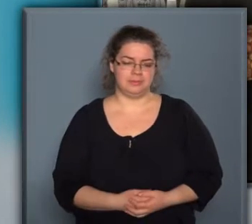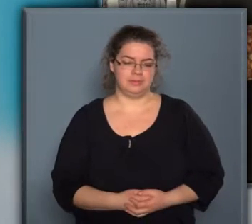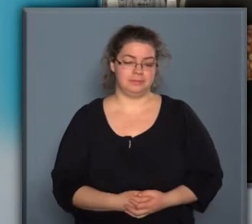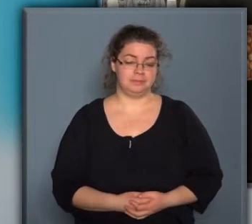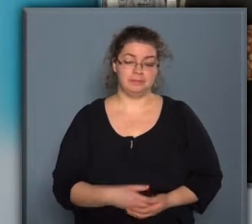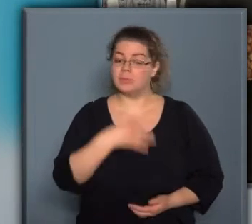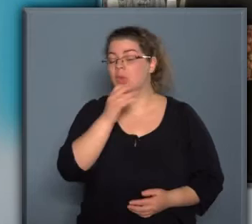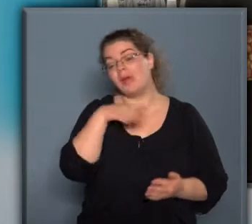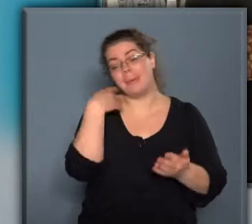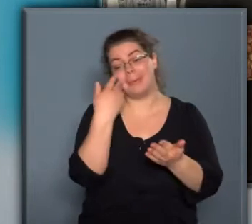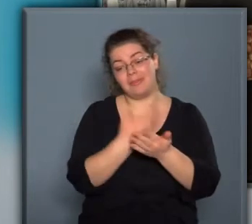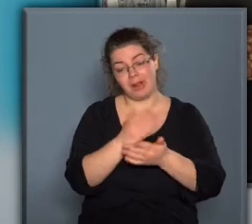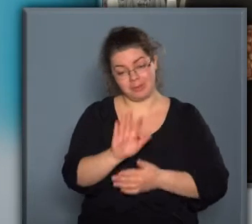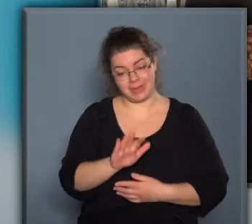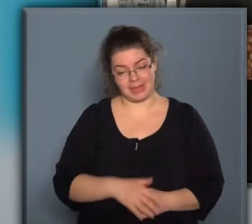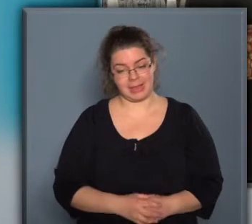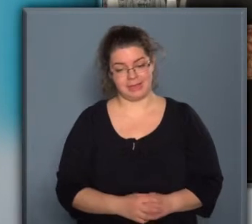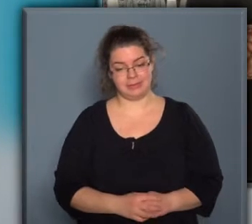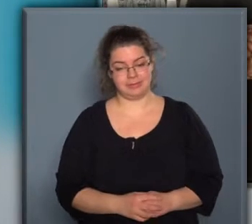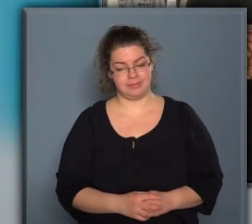Szóval bevallom minket.